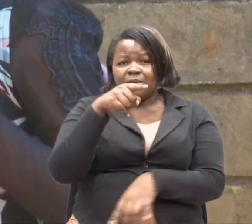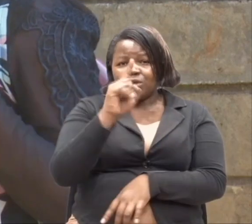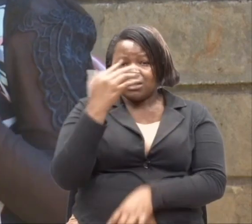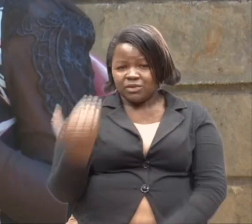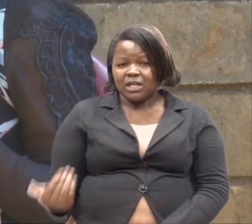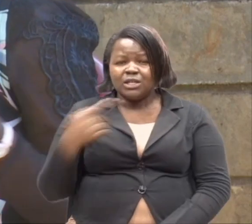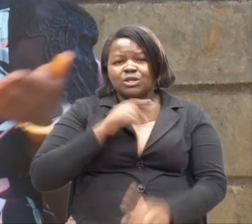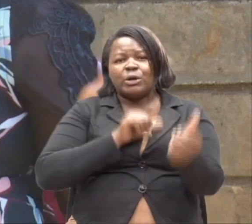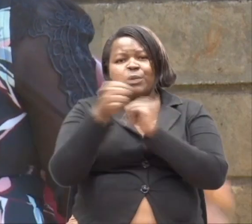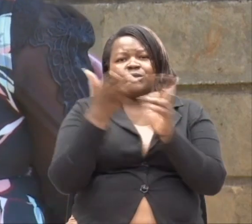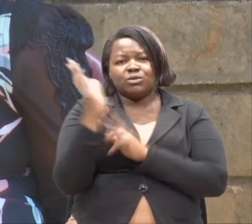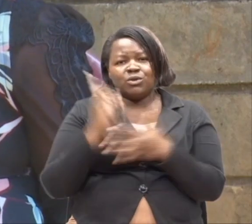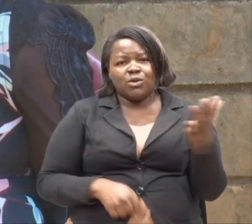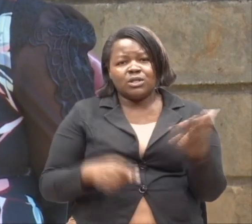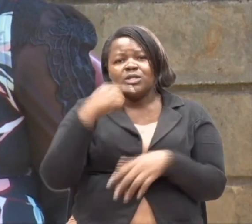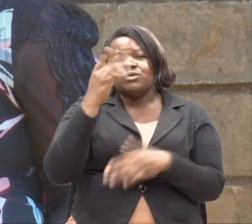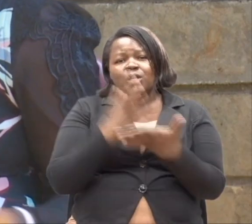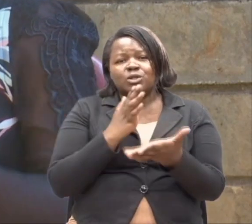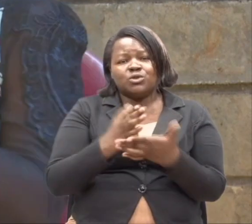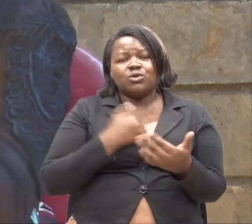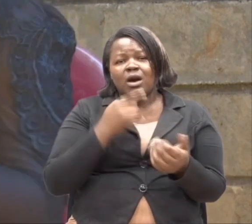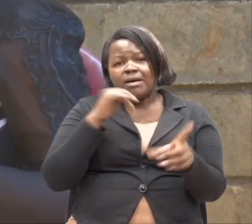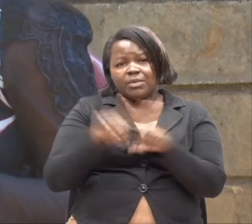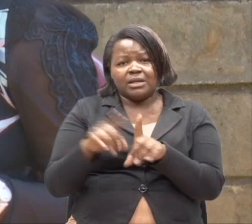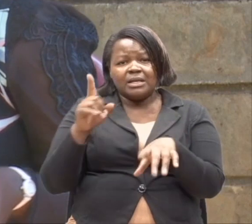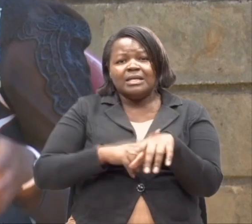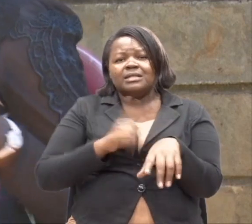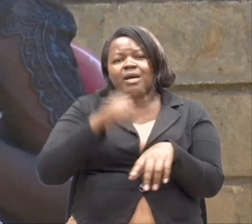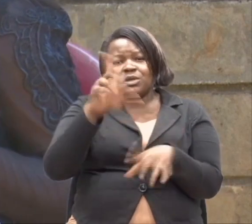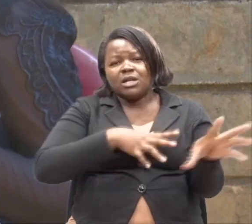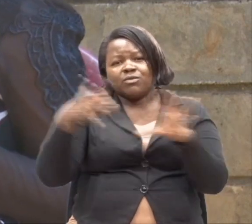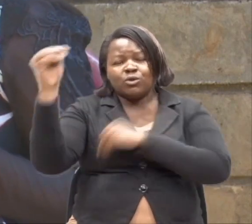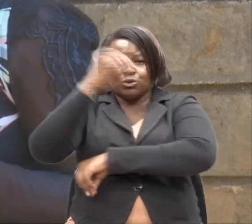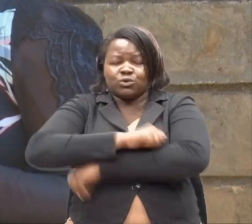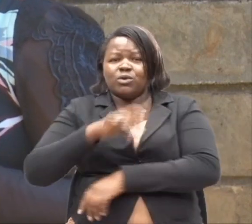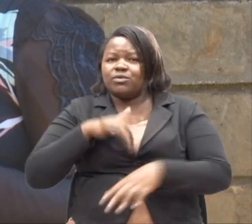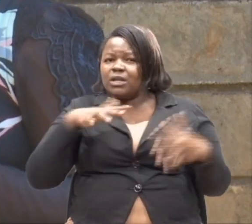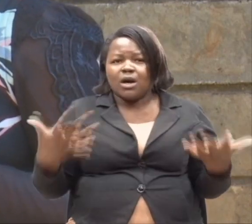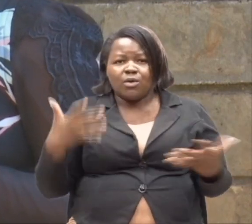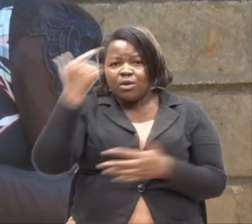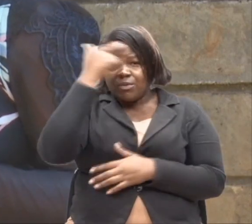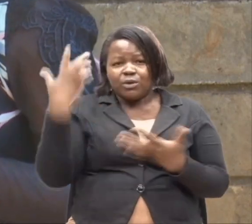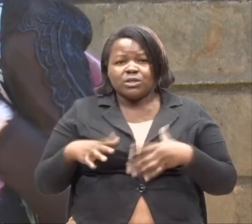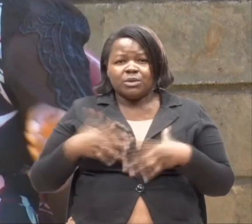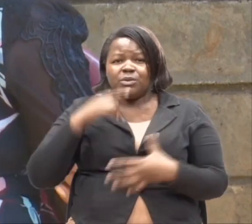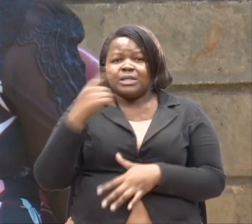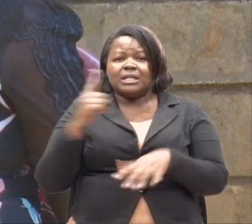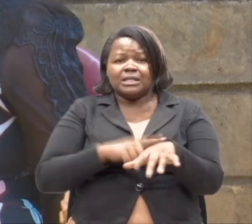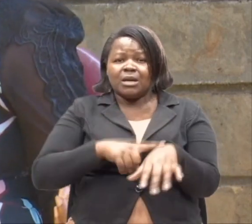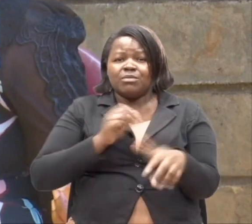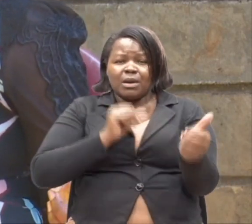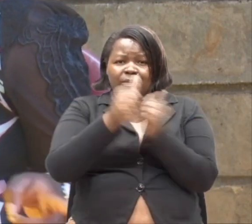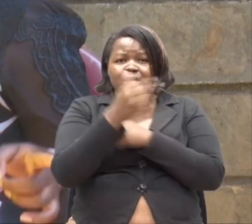Yeni uliapitia yapi. Umesema unangubu kweni. Lakini uliapitia yapi uliko enda shule. Kwa sababu mtu asema. Uliko